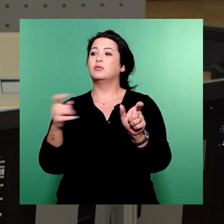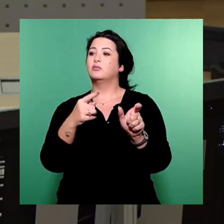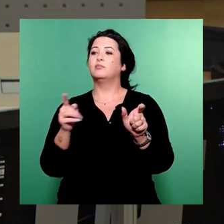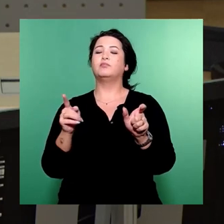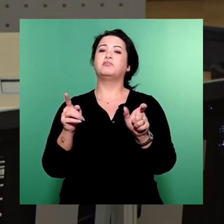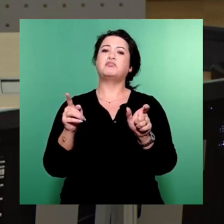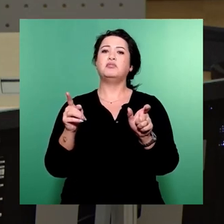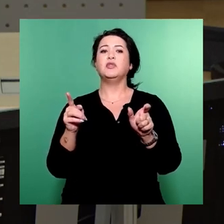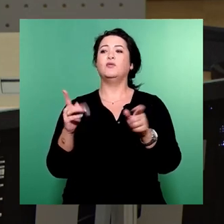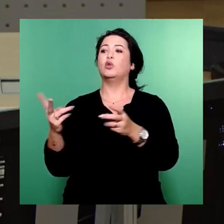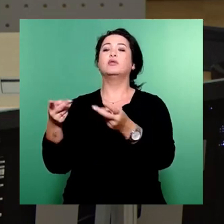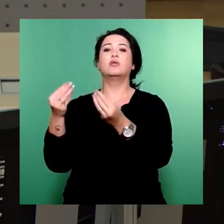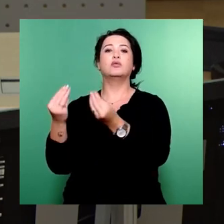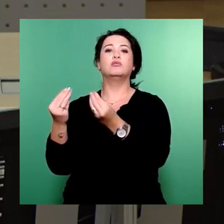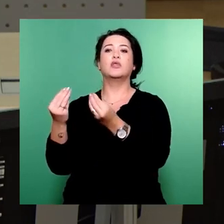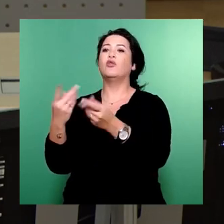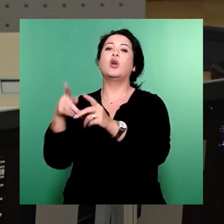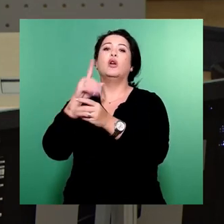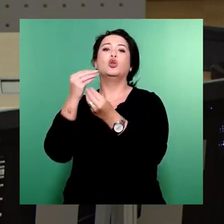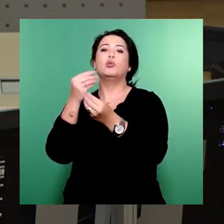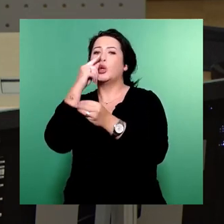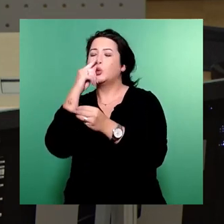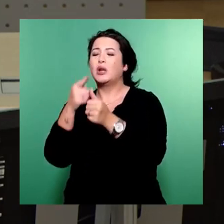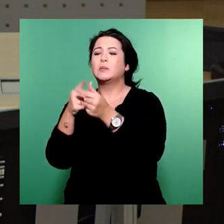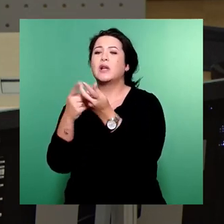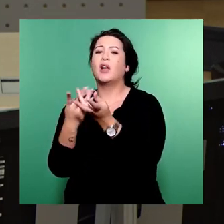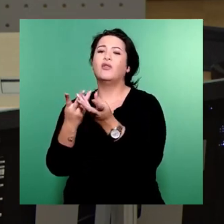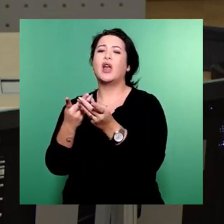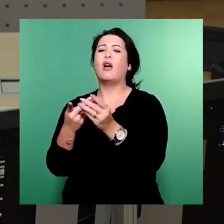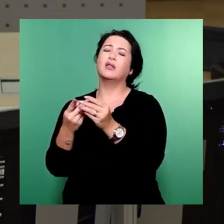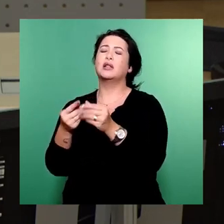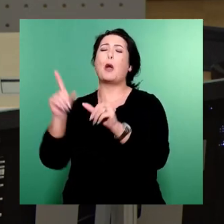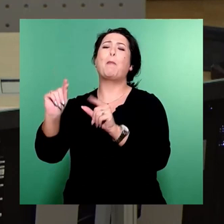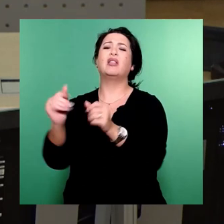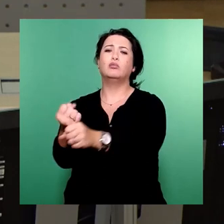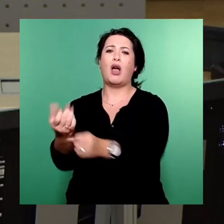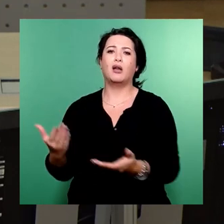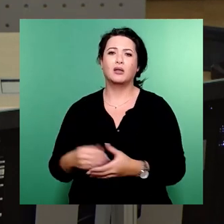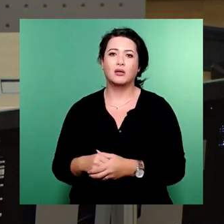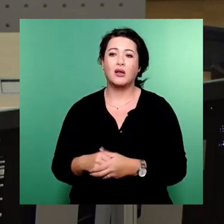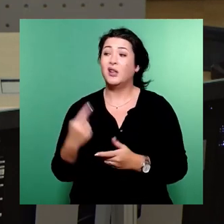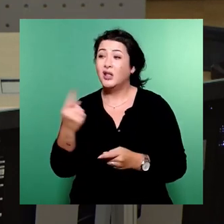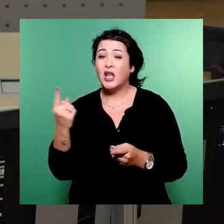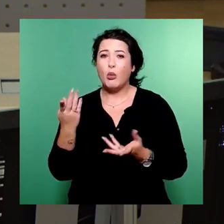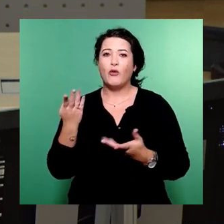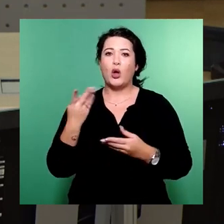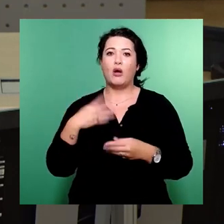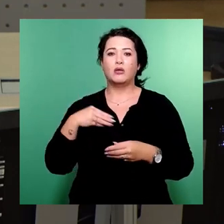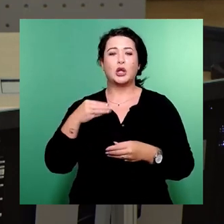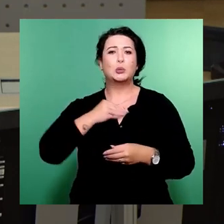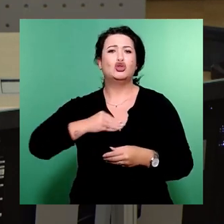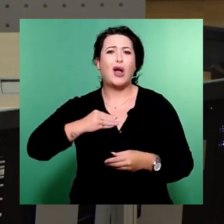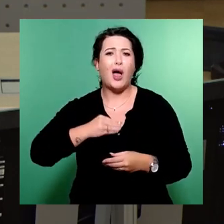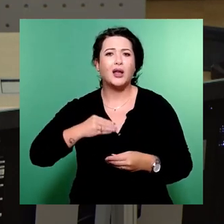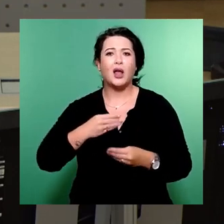dient es seinem Zweck, da sucht es seinen Nutzen. Wenn sie nur bescheiden wären, diese Menschen zum Gesetz nicht sich